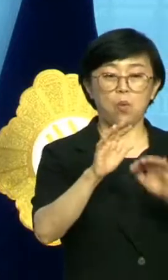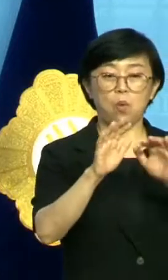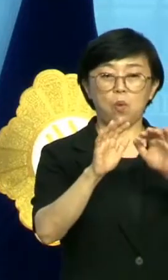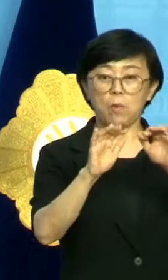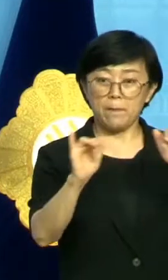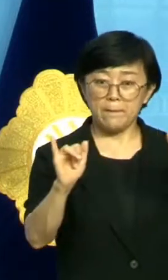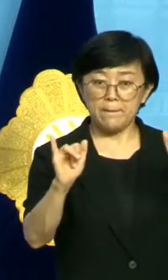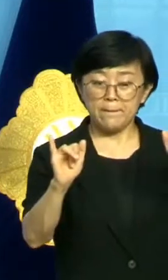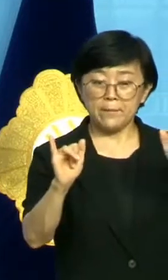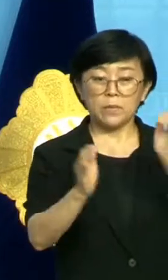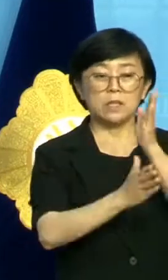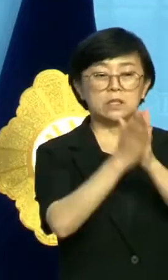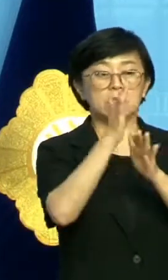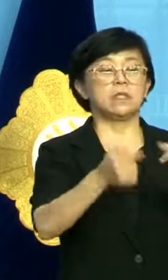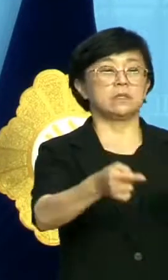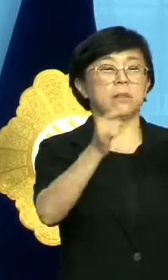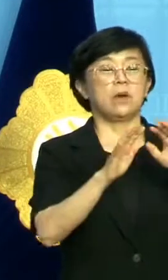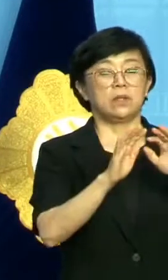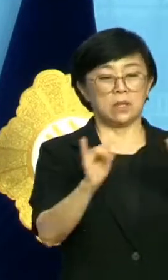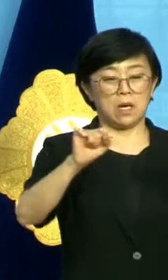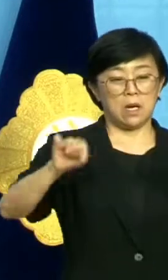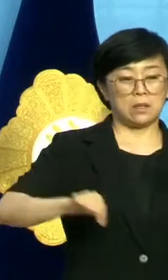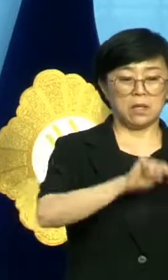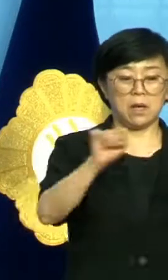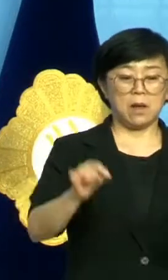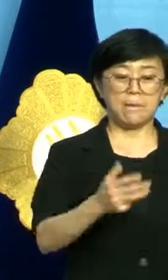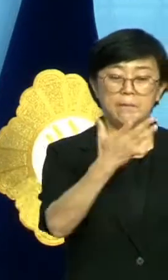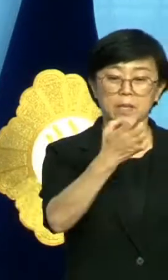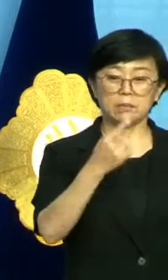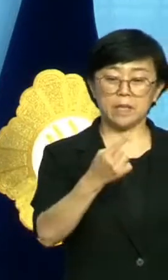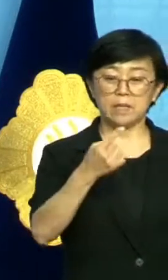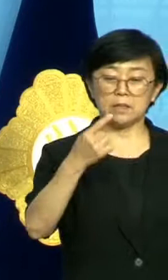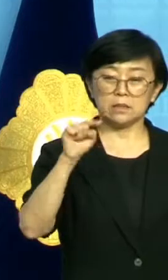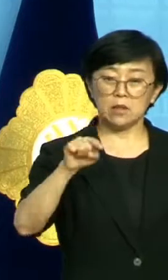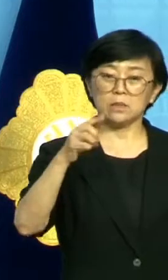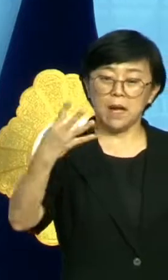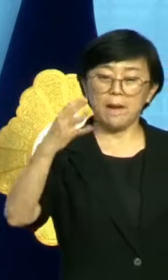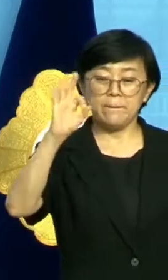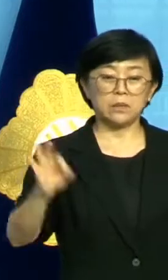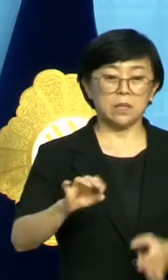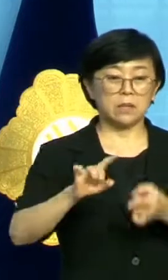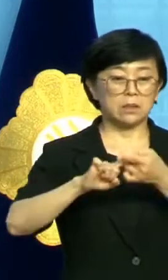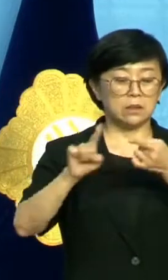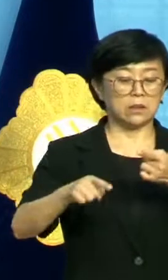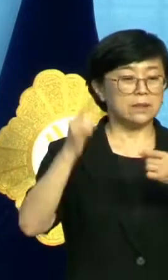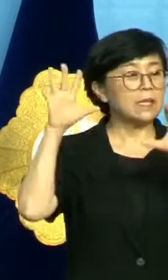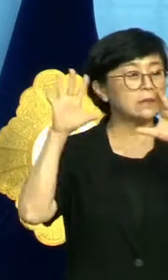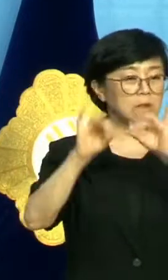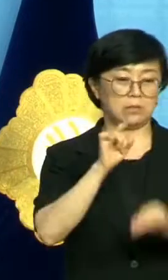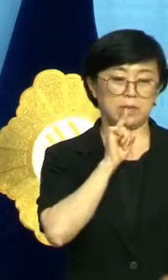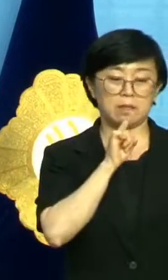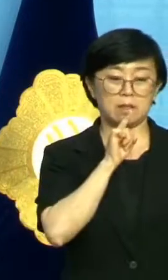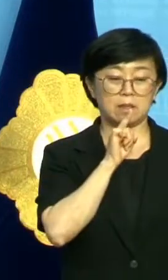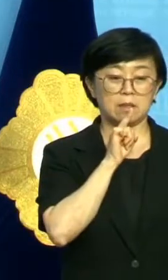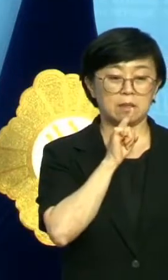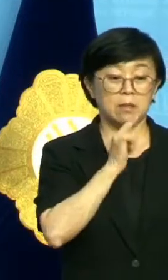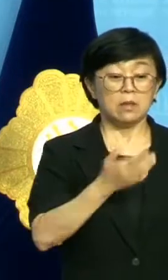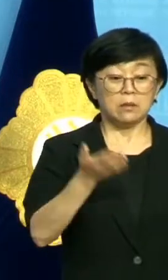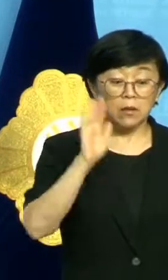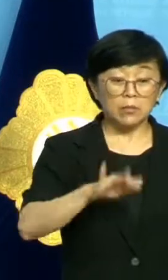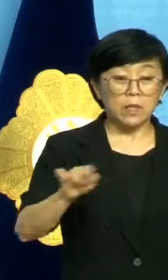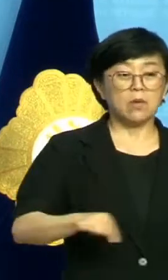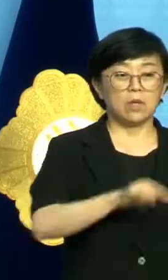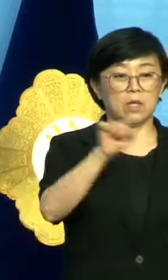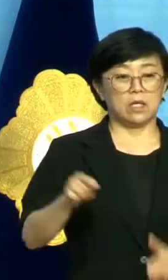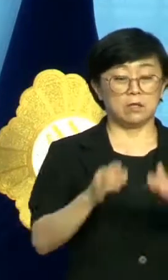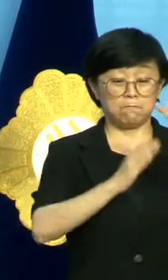145명의 시민참여단 가운데 81.4%가 맥스터 건설에 찬성했다는 것이다. 그러나 이들